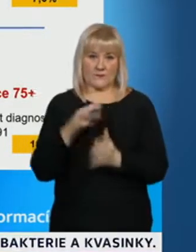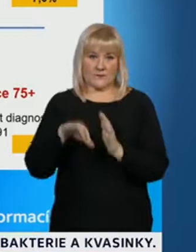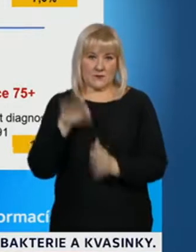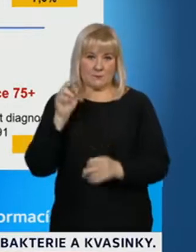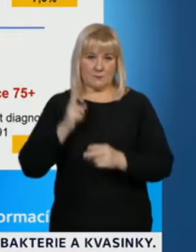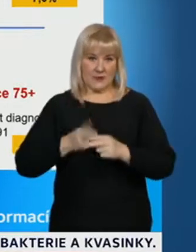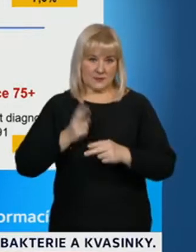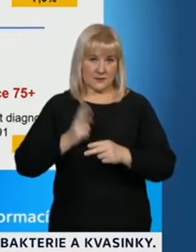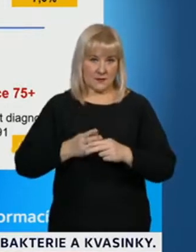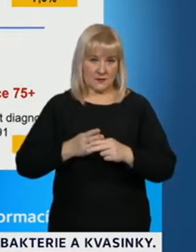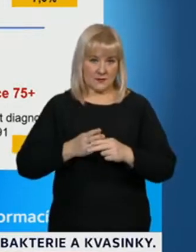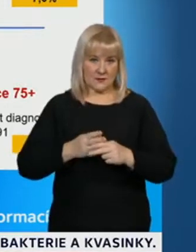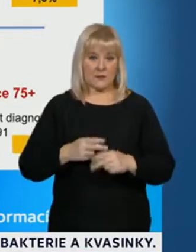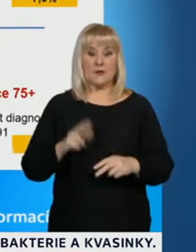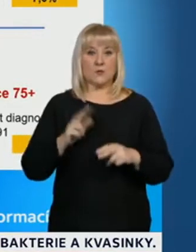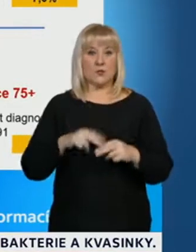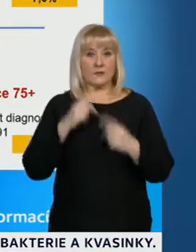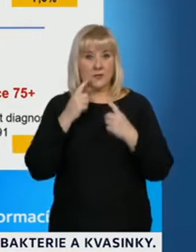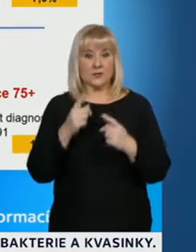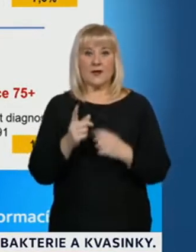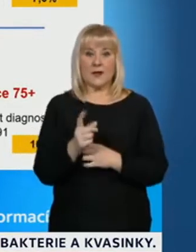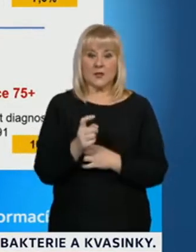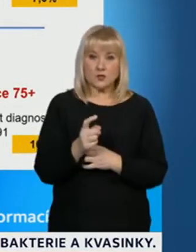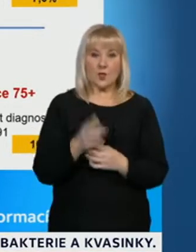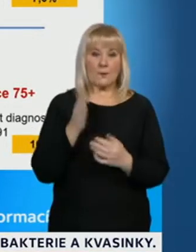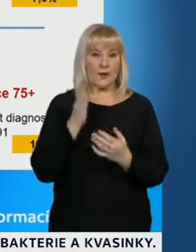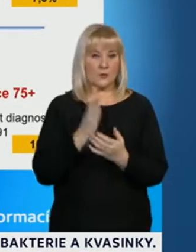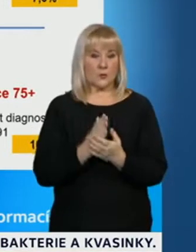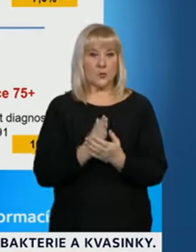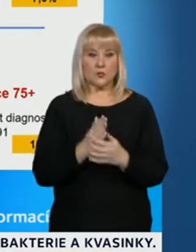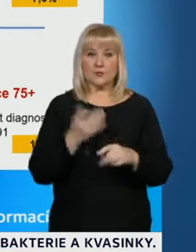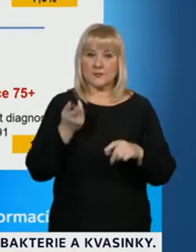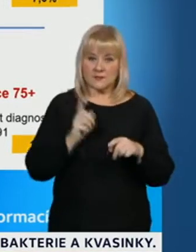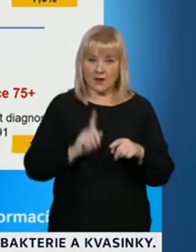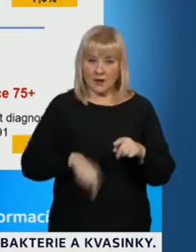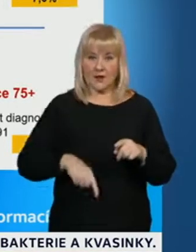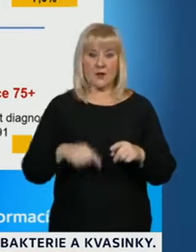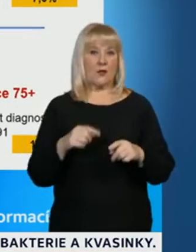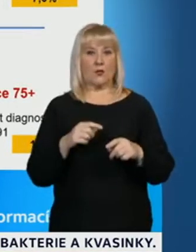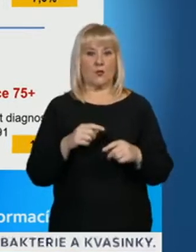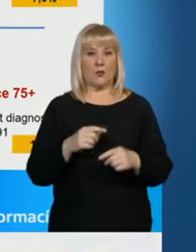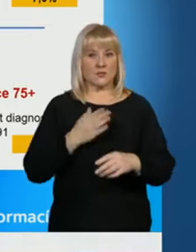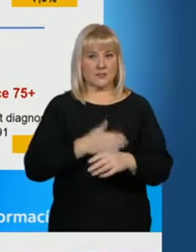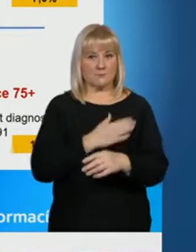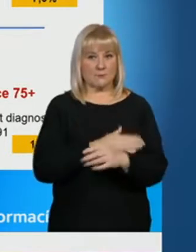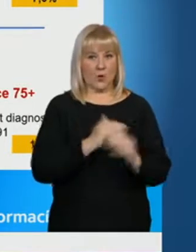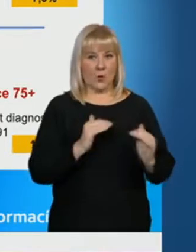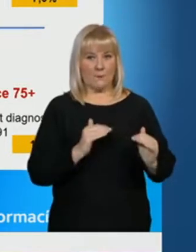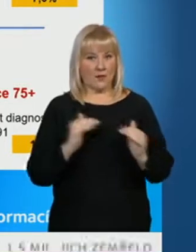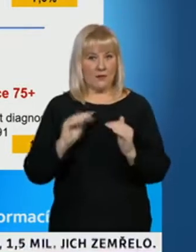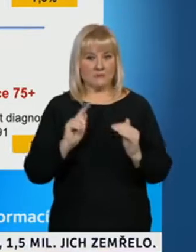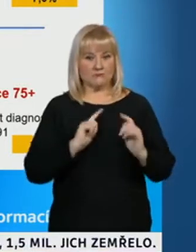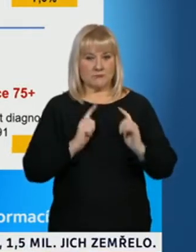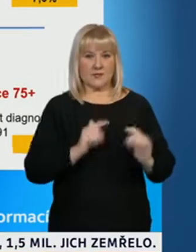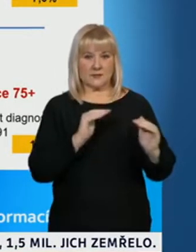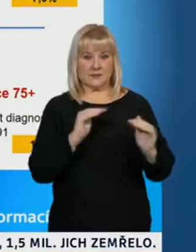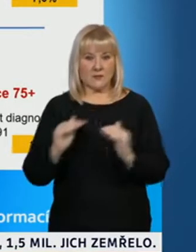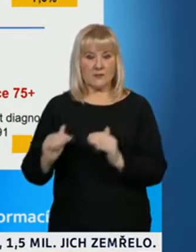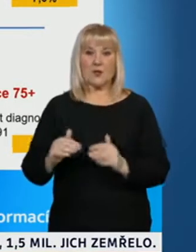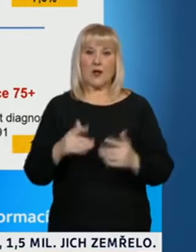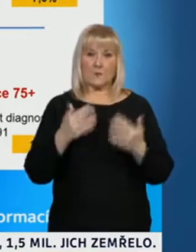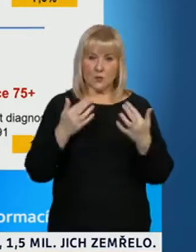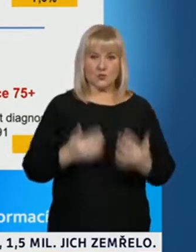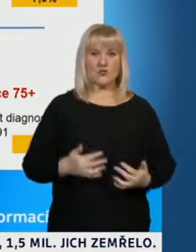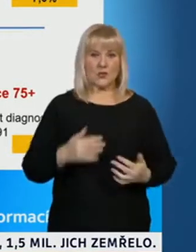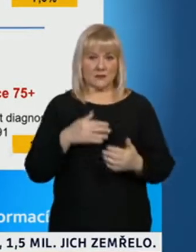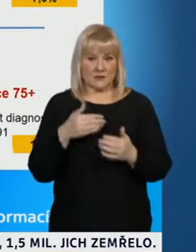pacienty. A tady vidíte, že v tom listopadu došlo k skutečně k relativně zásadnímu zbrždění toho vývoje. A ten počet, byť stále